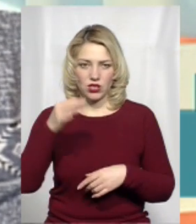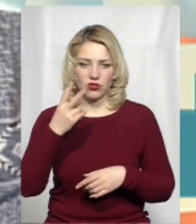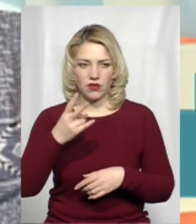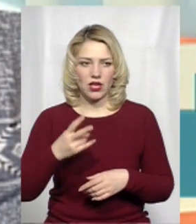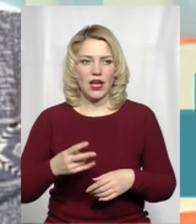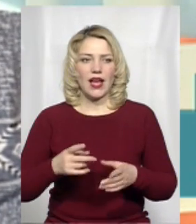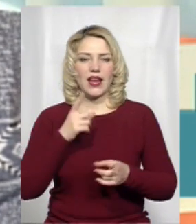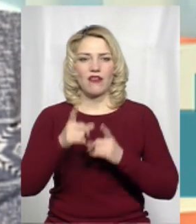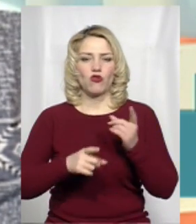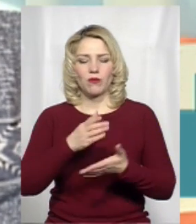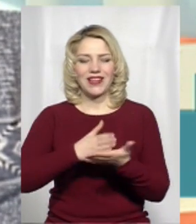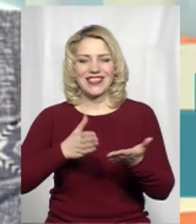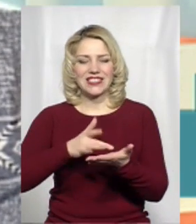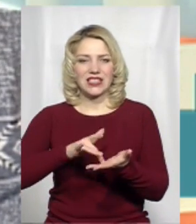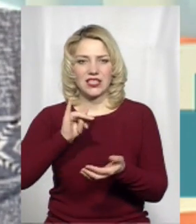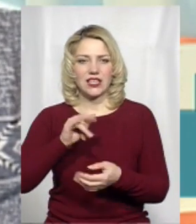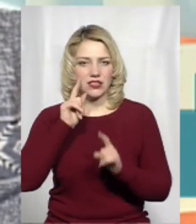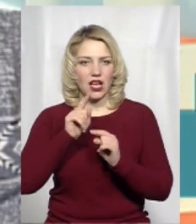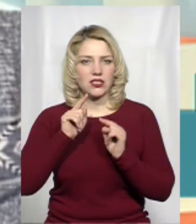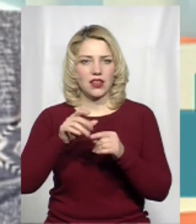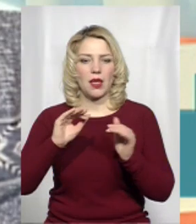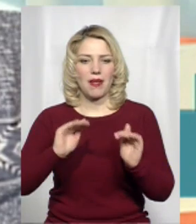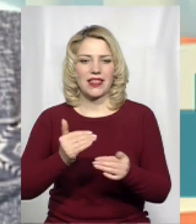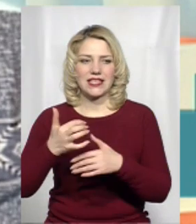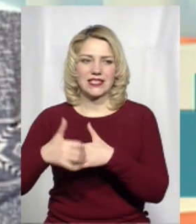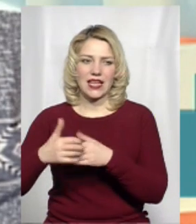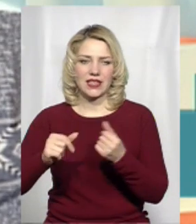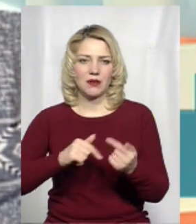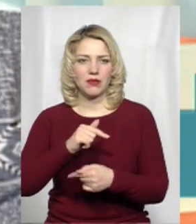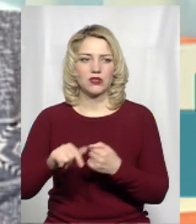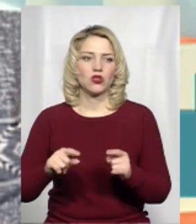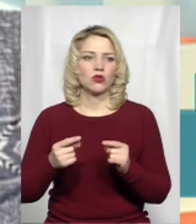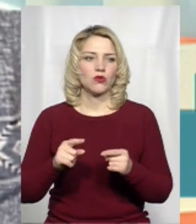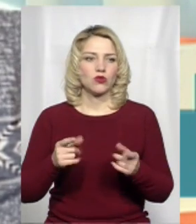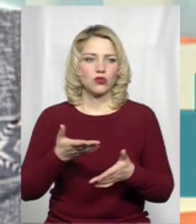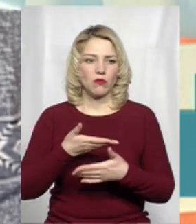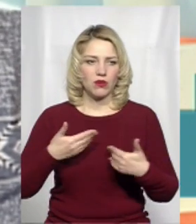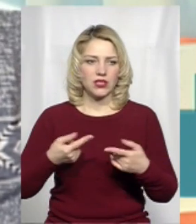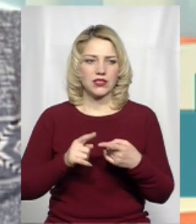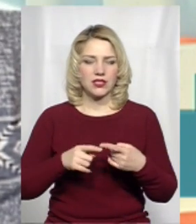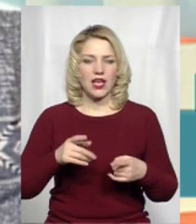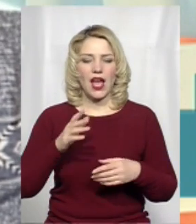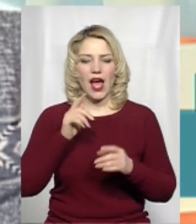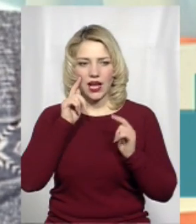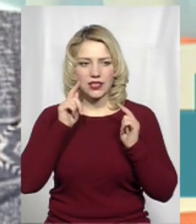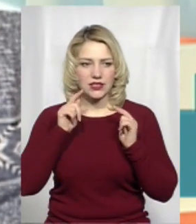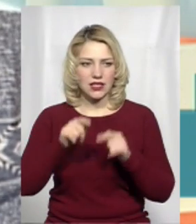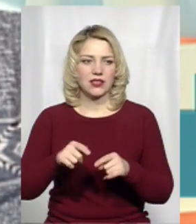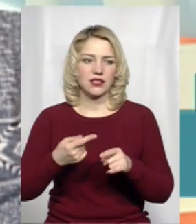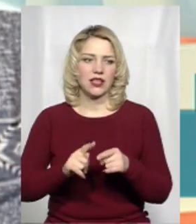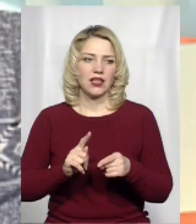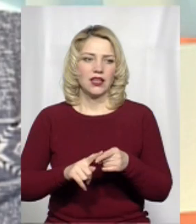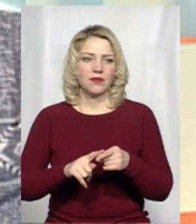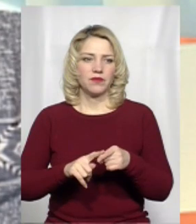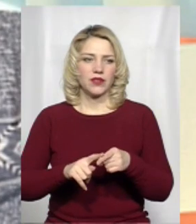Реформа децентралізації і акцент на малий і середній бізнес. Тому, якщо ми, оці акценти зараз, слава Богу, що у нас відбулася